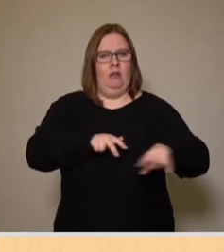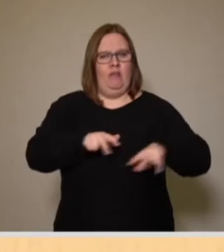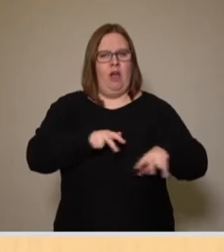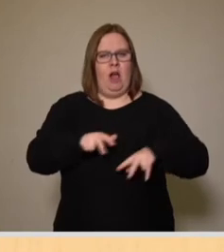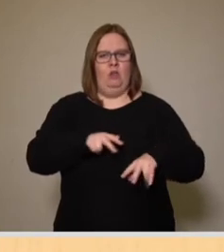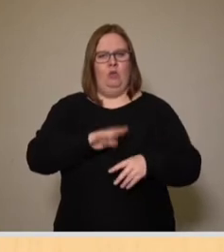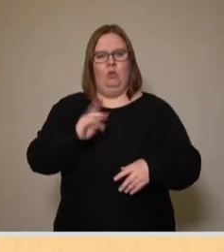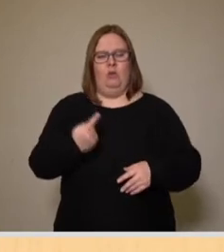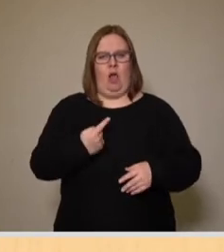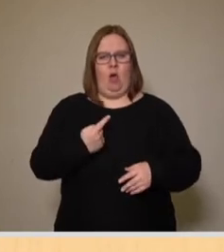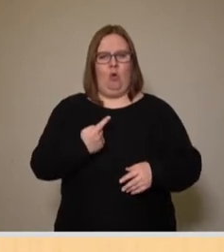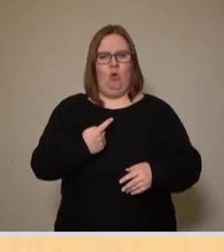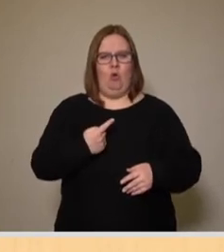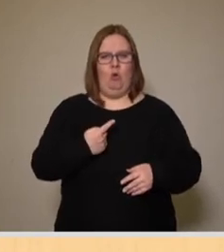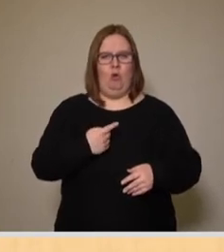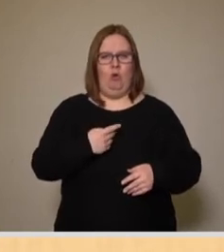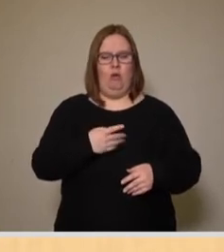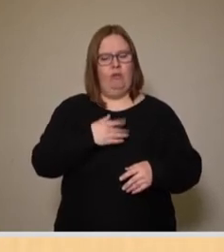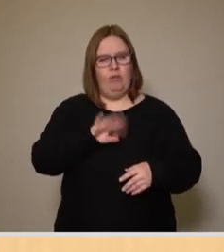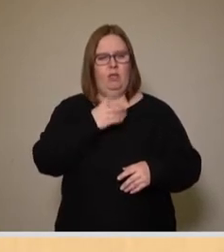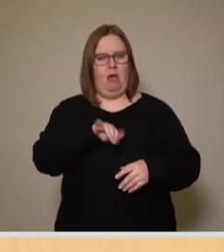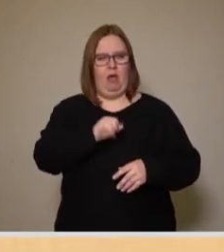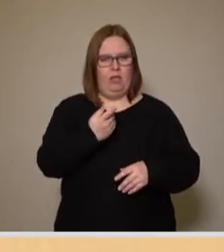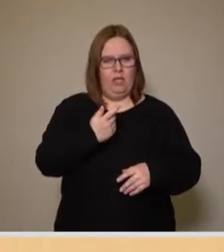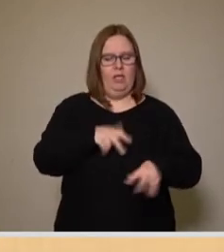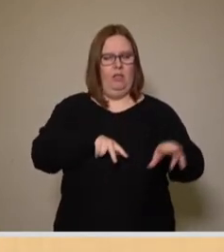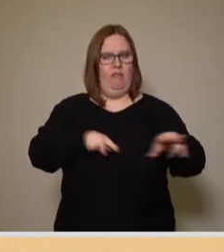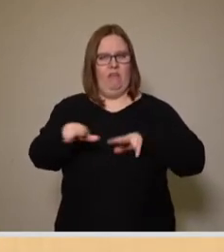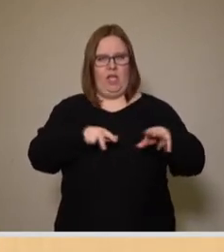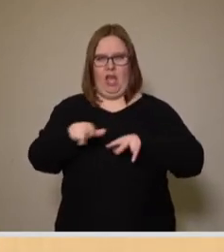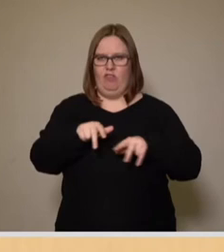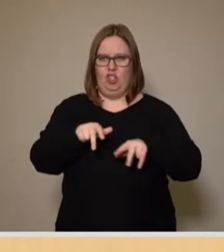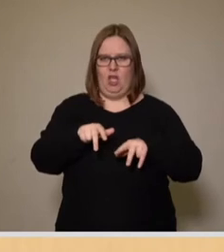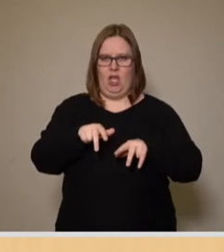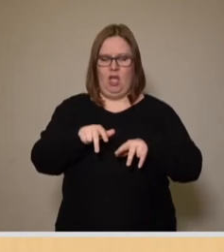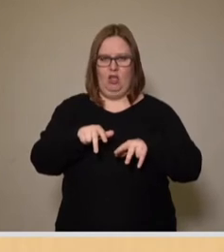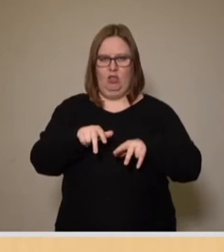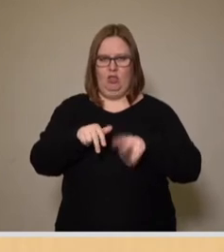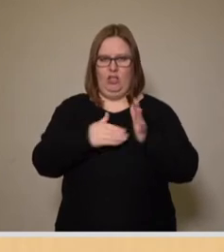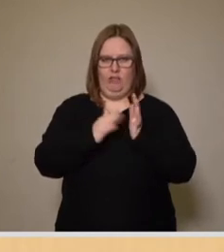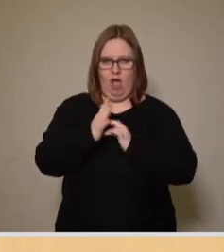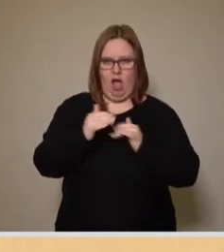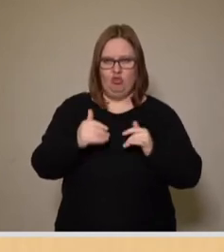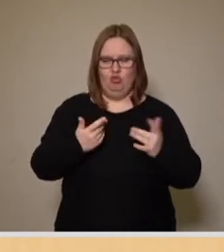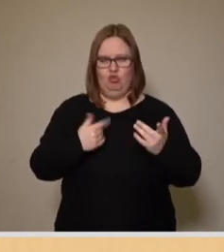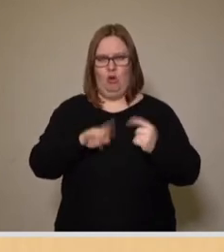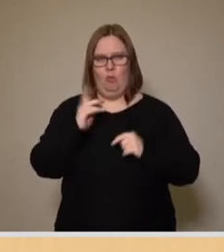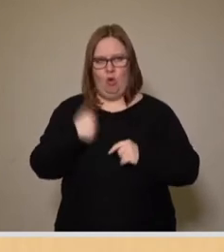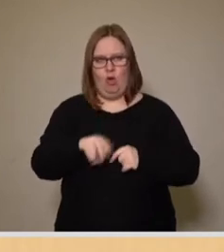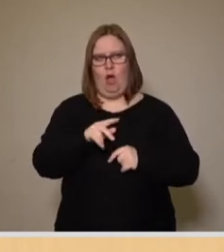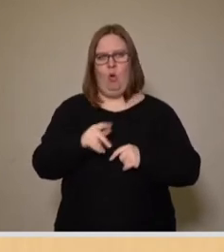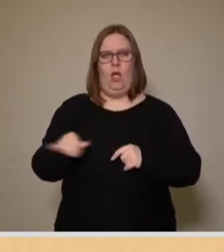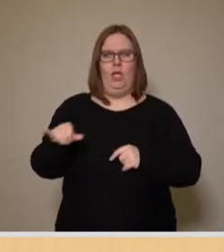Stesat, mit der DVB AG maßgeblich den Ausbau der verkehrlichen Infrastruktur, die Wielner Straße, die Schlömilchstraße,